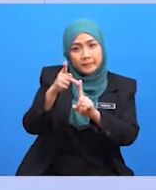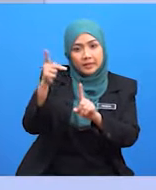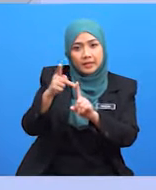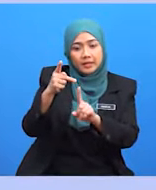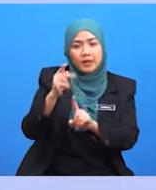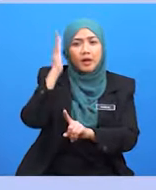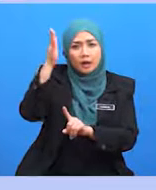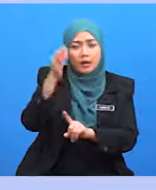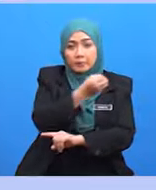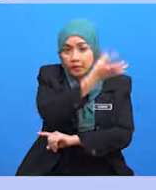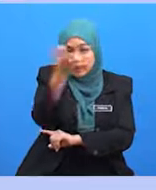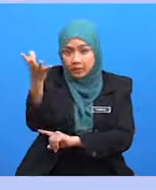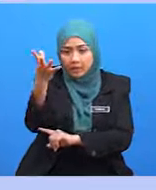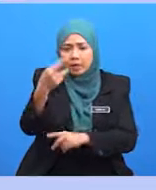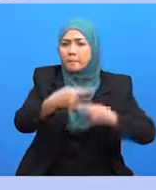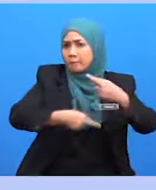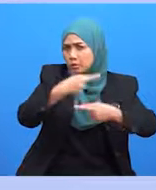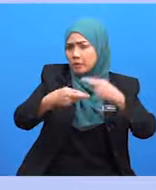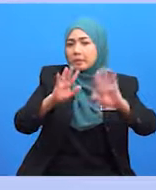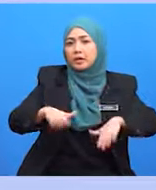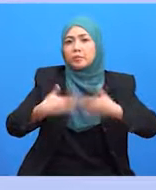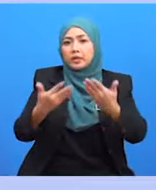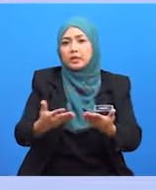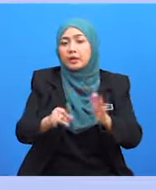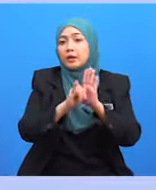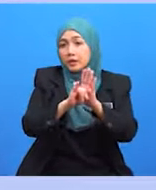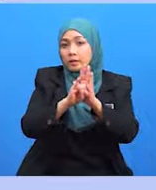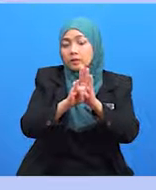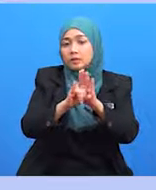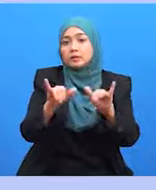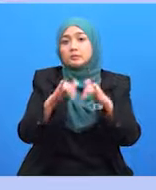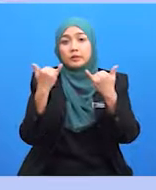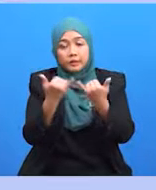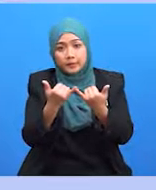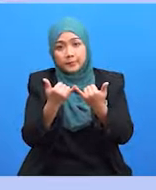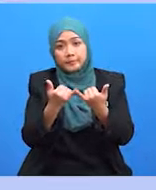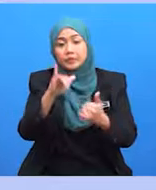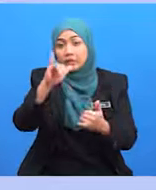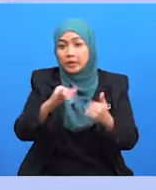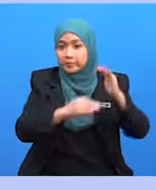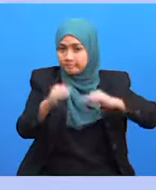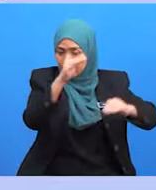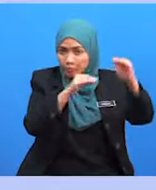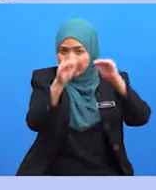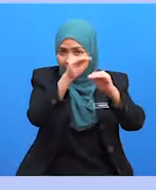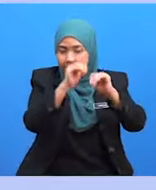kepada anda proses bagaimana cara identiti korporat bagi sesebuah syarikat dibangunkan.